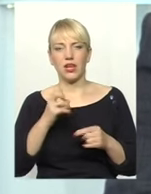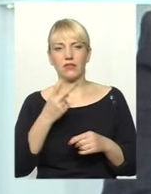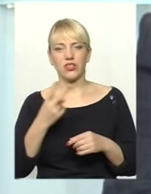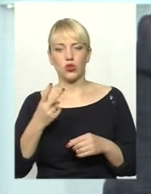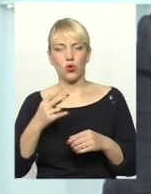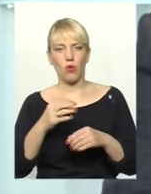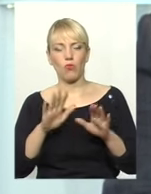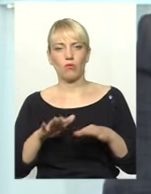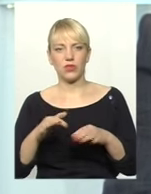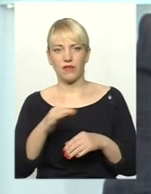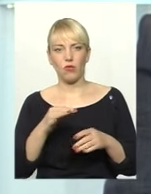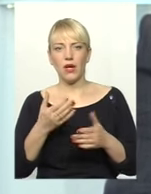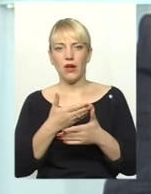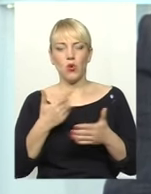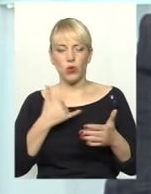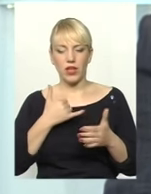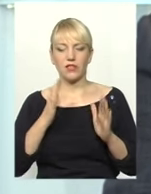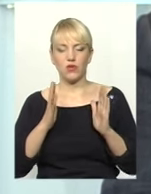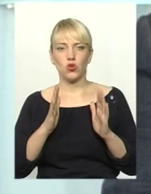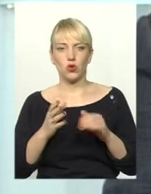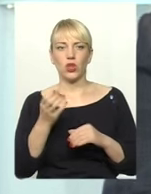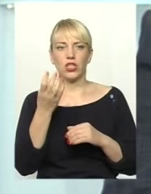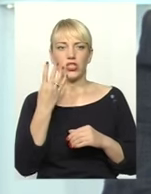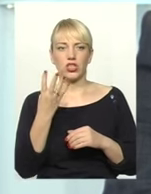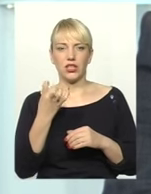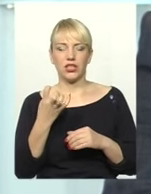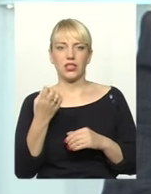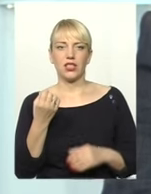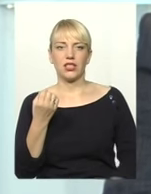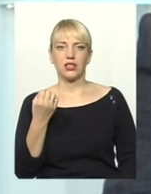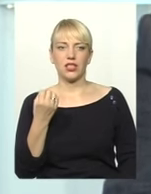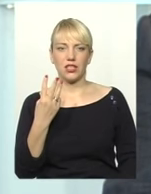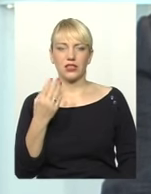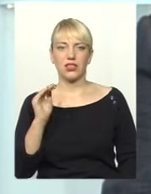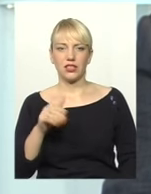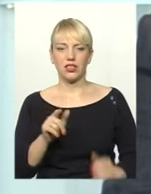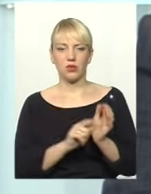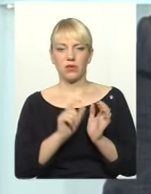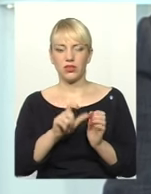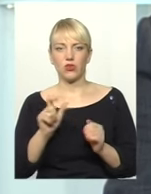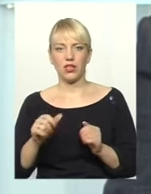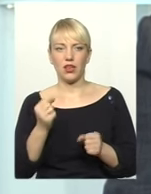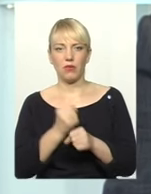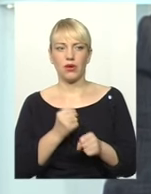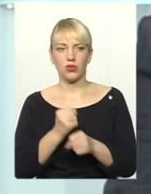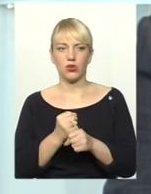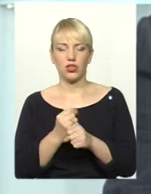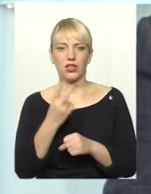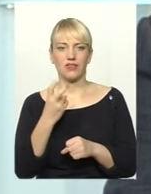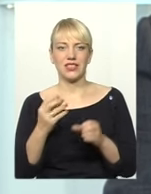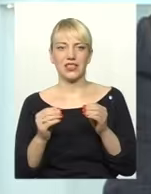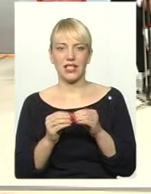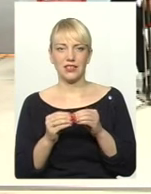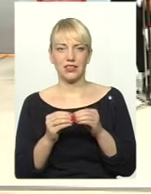місяці. У нас на сьогоднішній день 413 тисяч пенсіонерів, працюючих 210